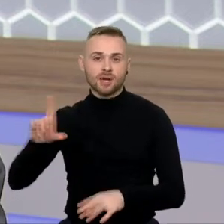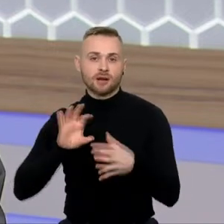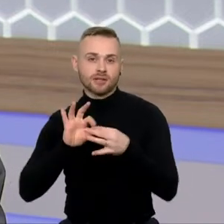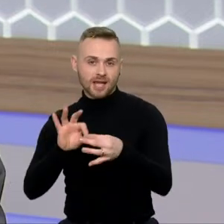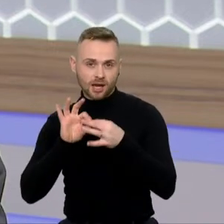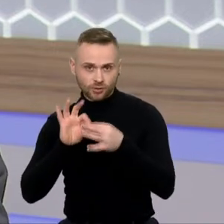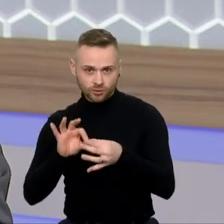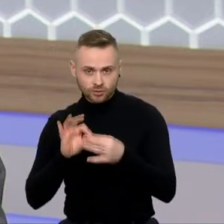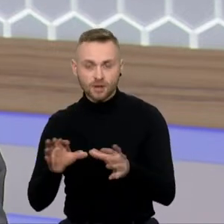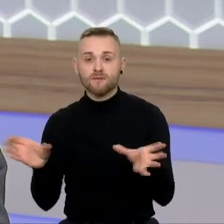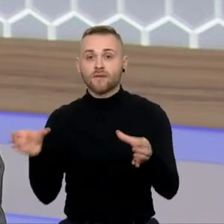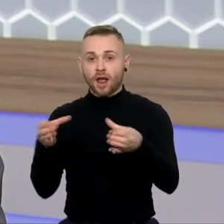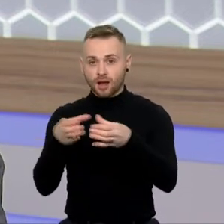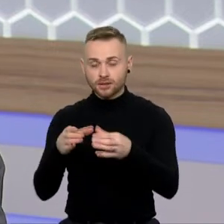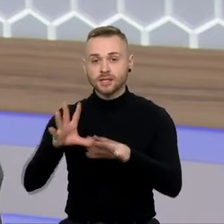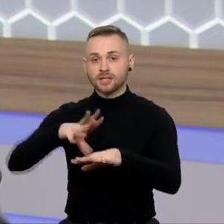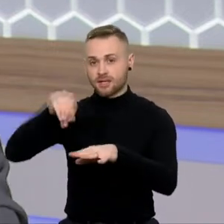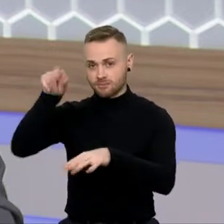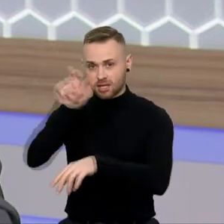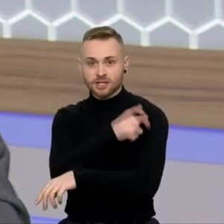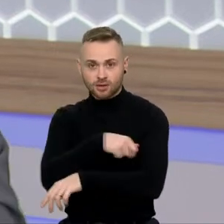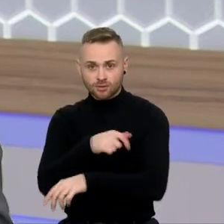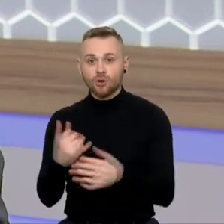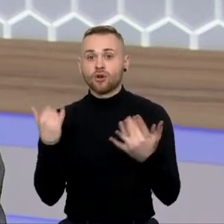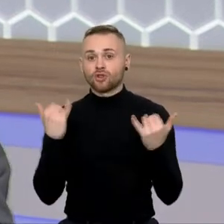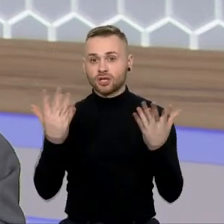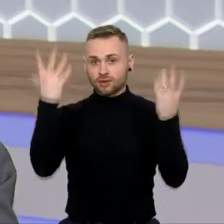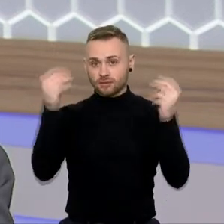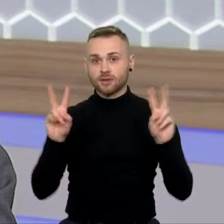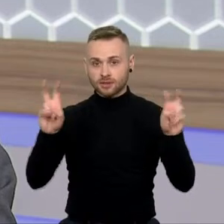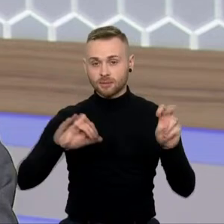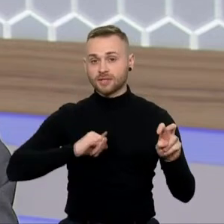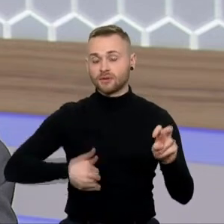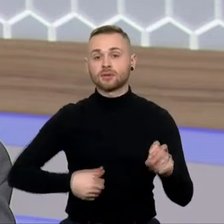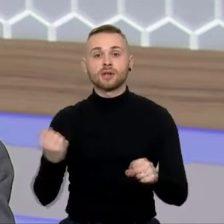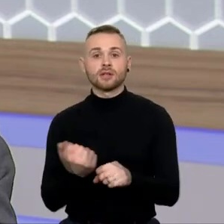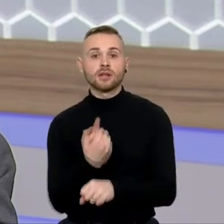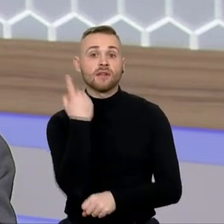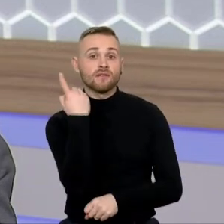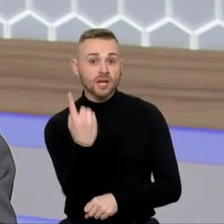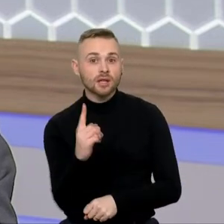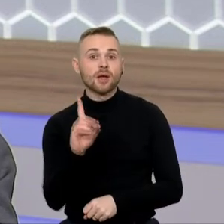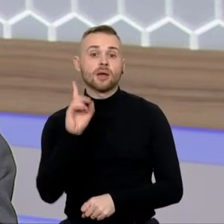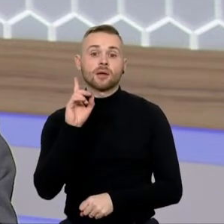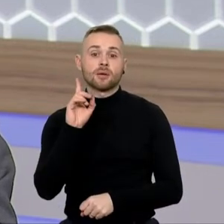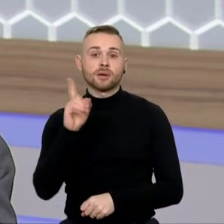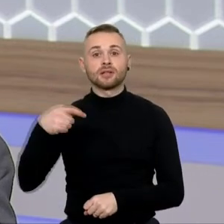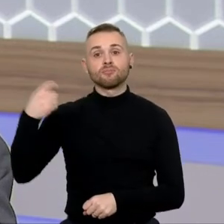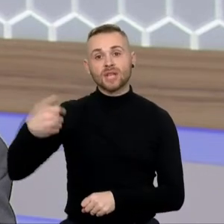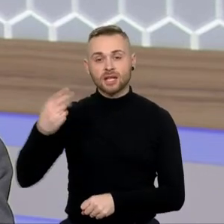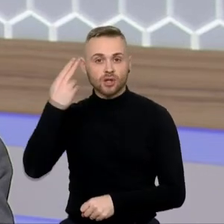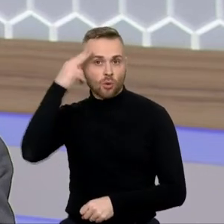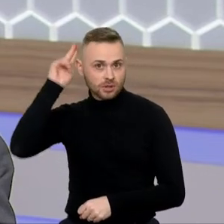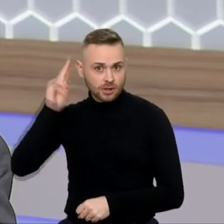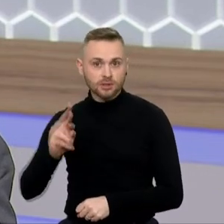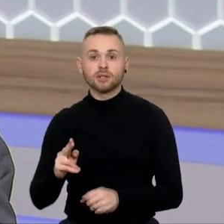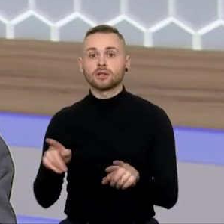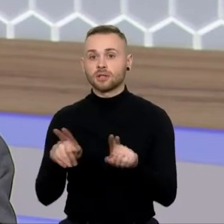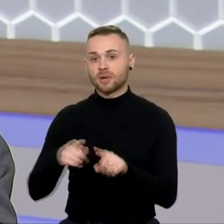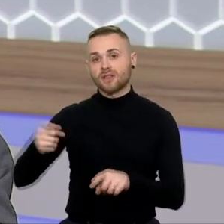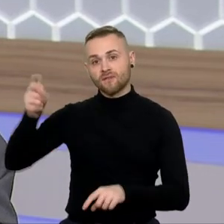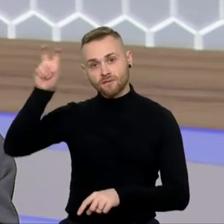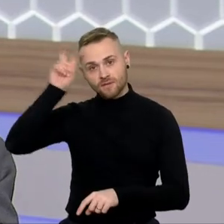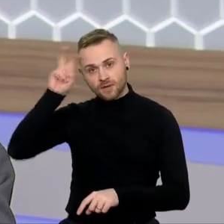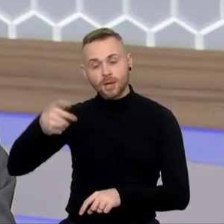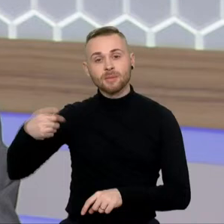frakcijos Seime seniūnas, o šiandienos temos svečias turėjo būti tik tai vienas. Prezidentas Gitanas nausėdo ir su šalies vadovų